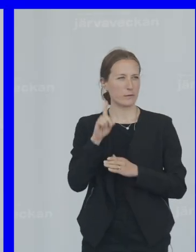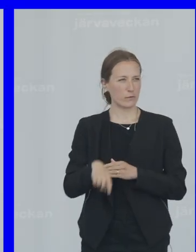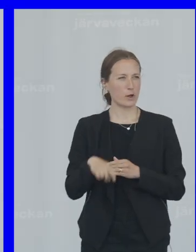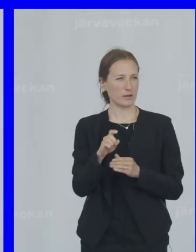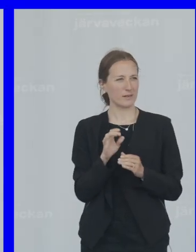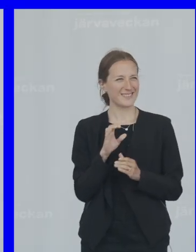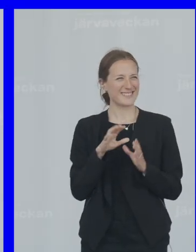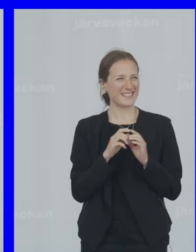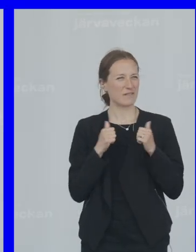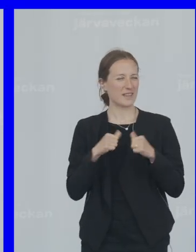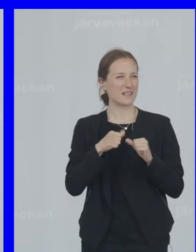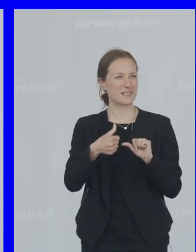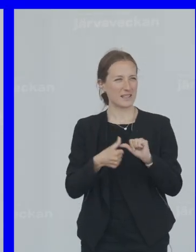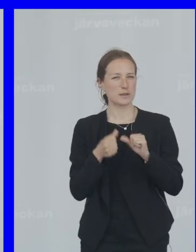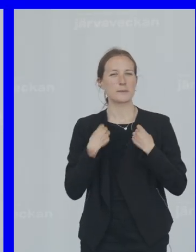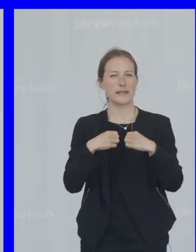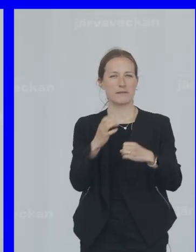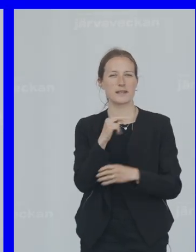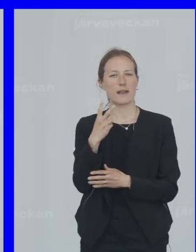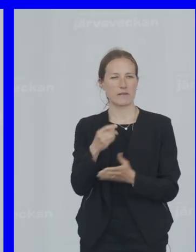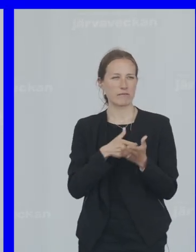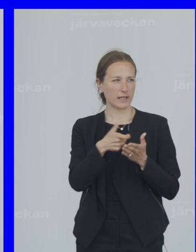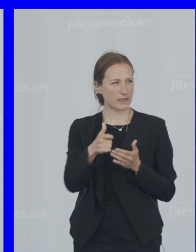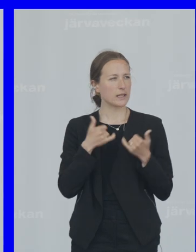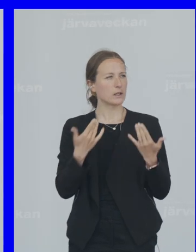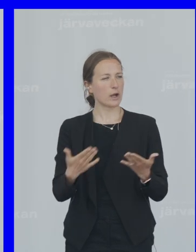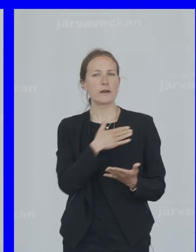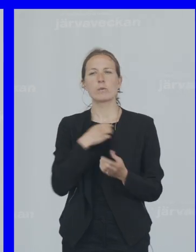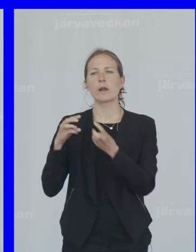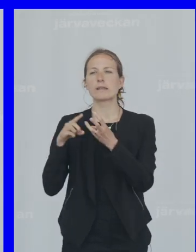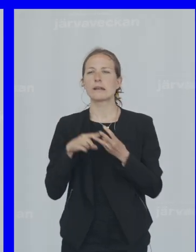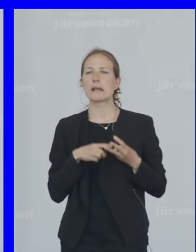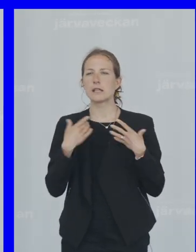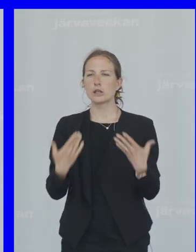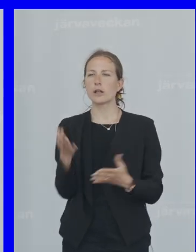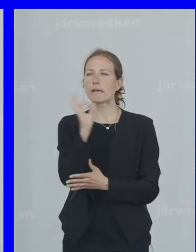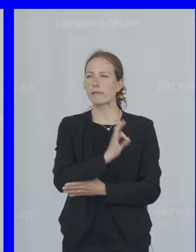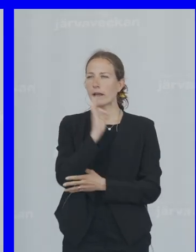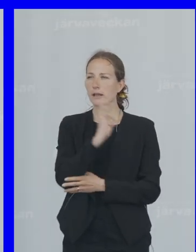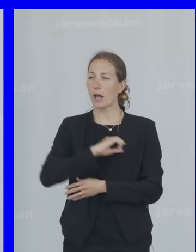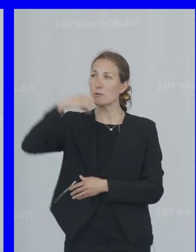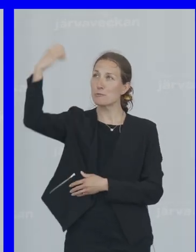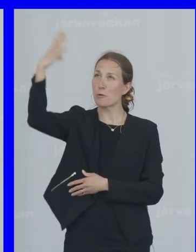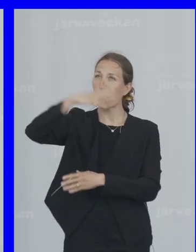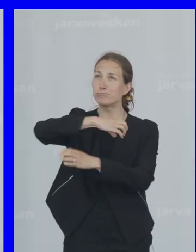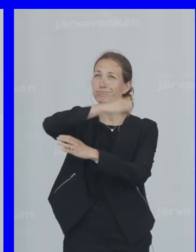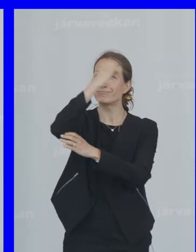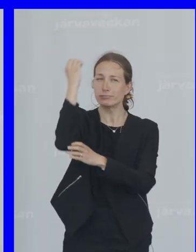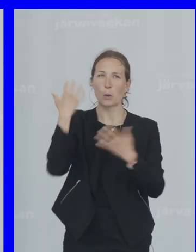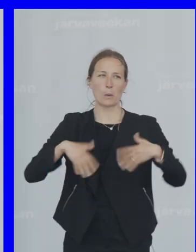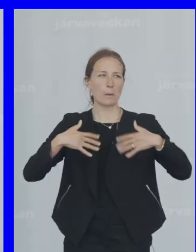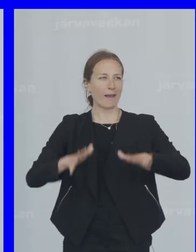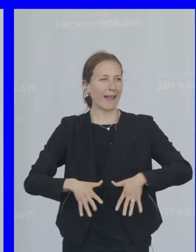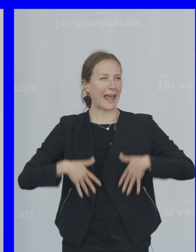som driver Järvaveckan. Idag är vår tredje dag, fredag, och solen tittar fram väldigt mycket, vilket är